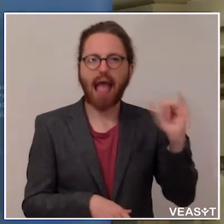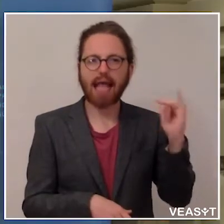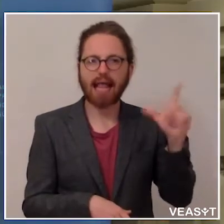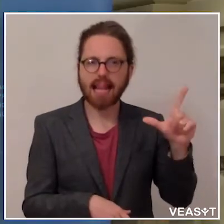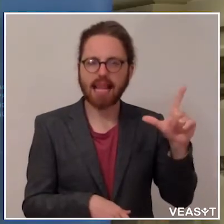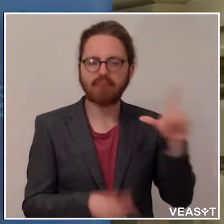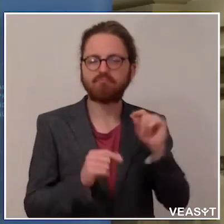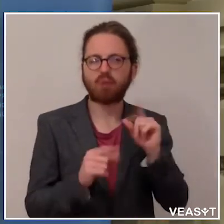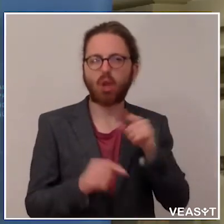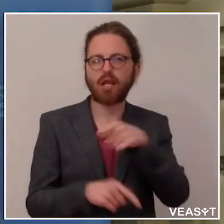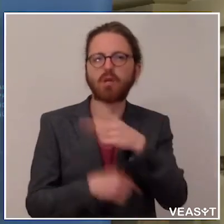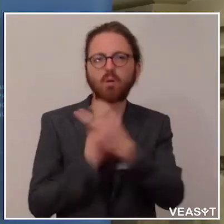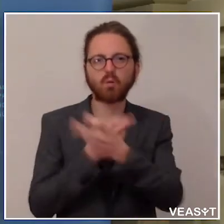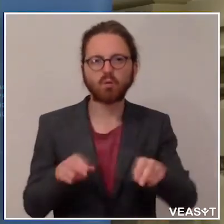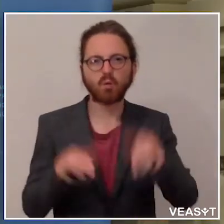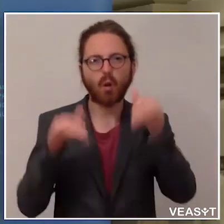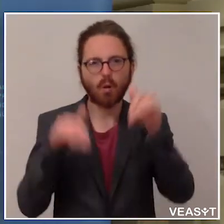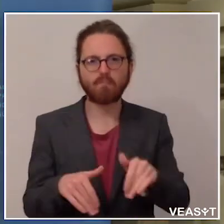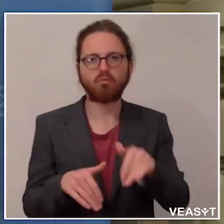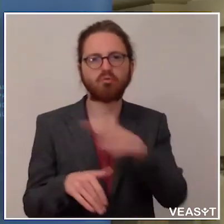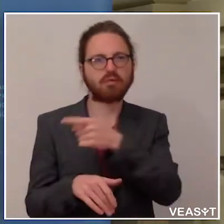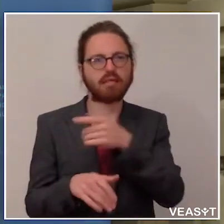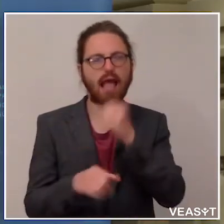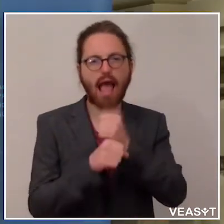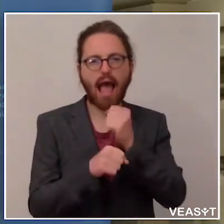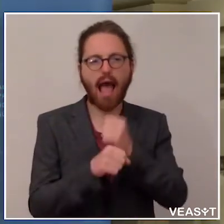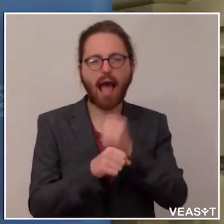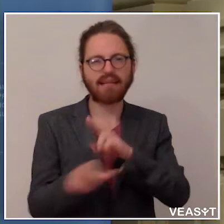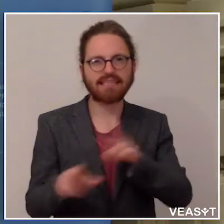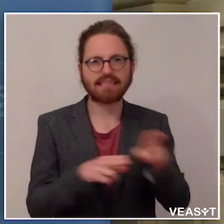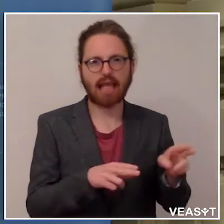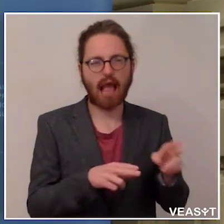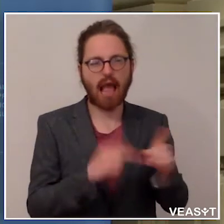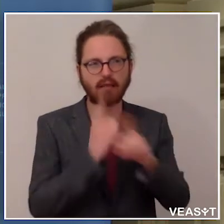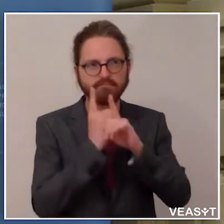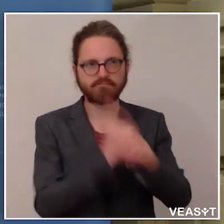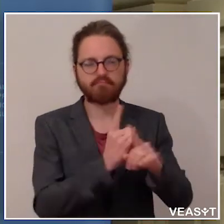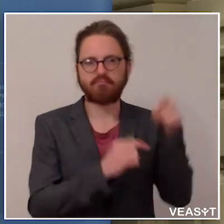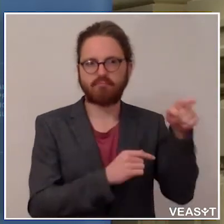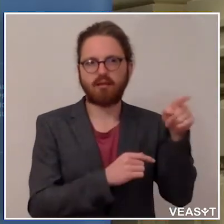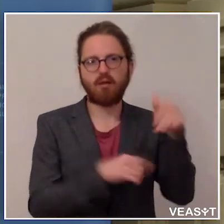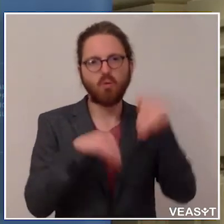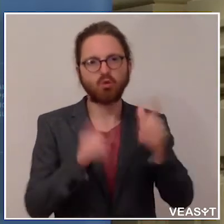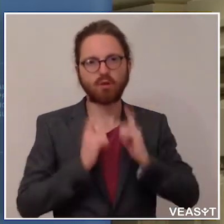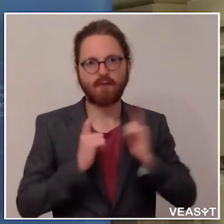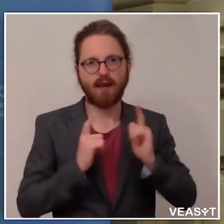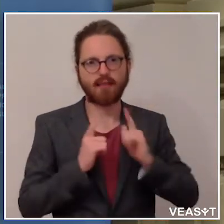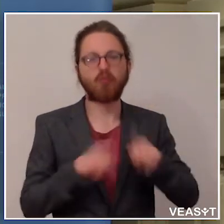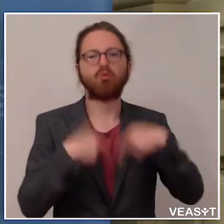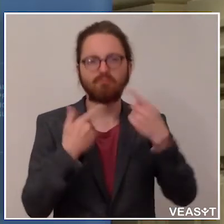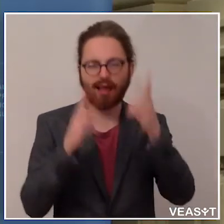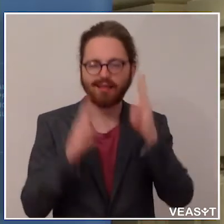Südtirol müsse auf die Vorgaben zur Arbeitssicherheit warten, das ist die Meinung von Boccia, erst dann dürfe man die gewerblichen